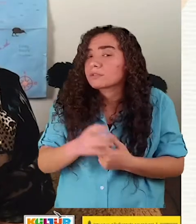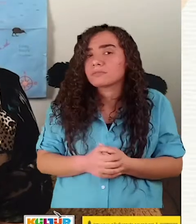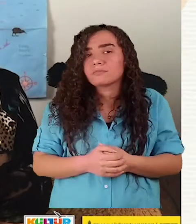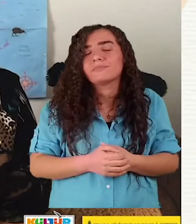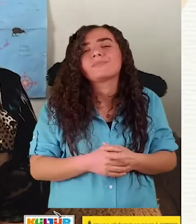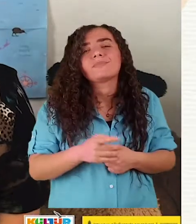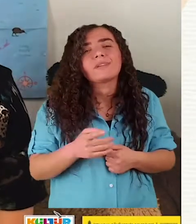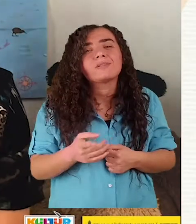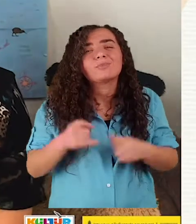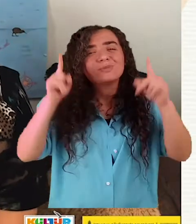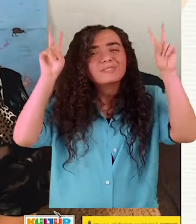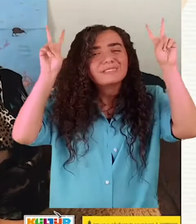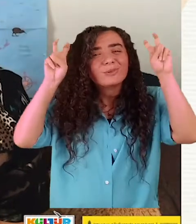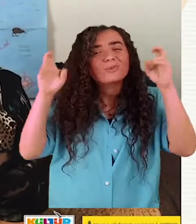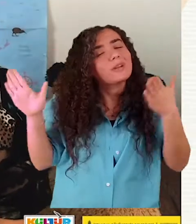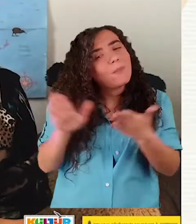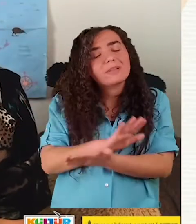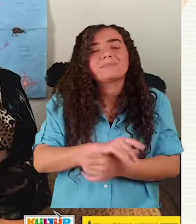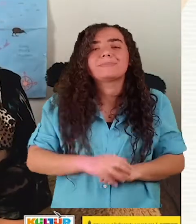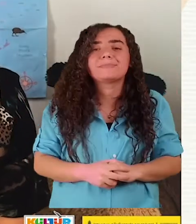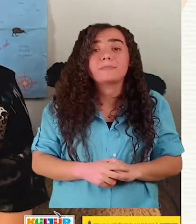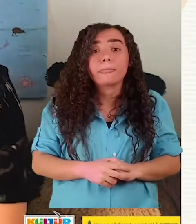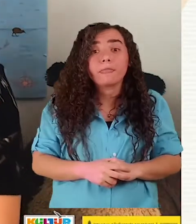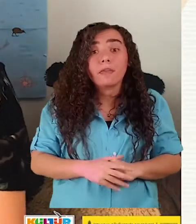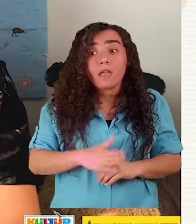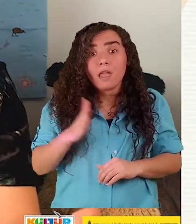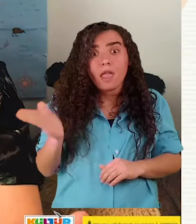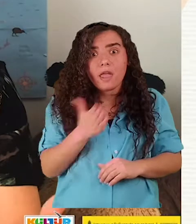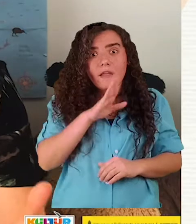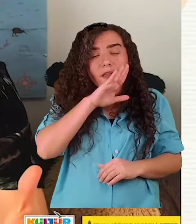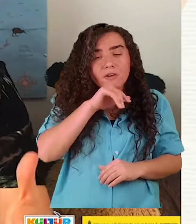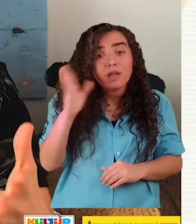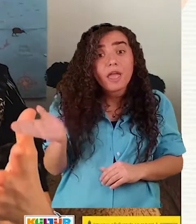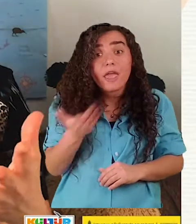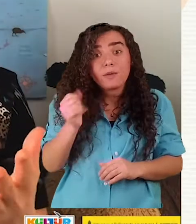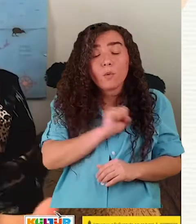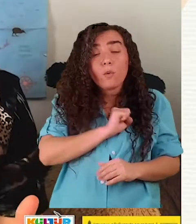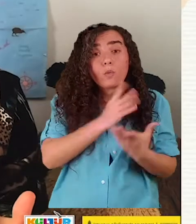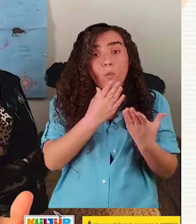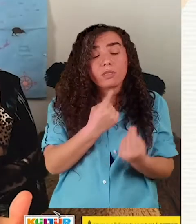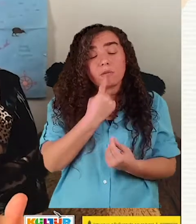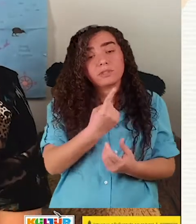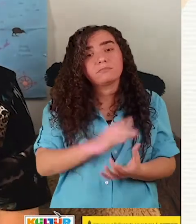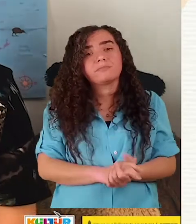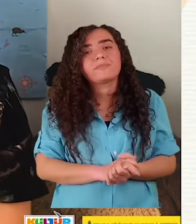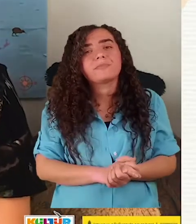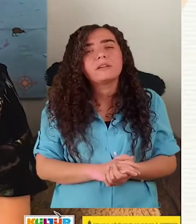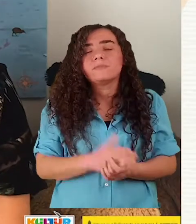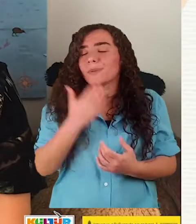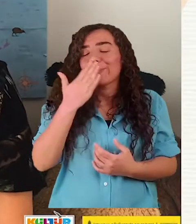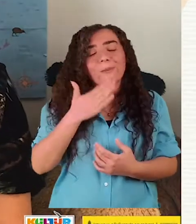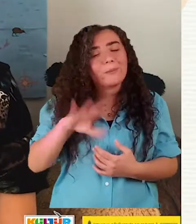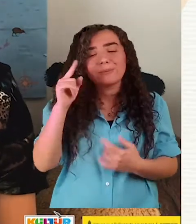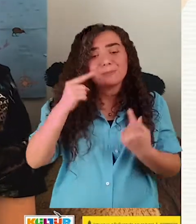yaşlısı ve en korkağı demiş ki, Ya biz burada hiç güvende yaşamıyoruz. O yüzden